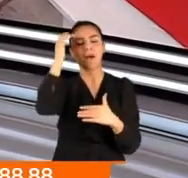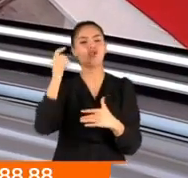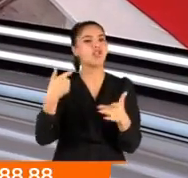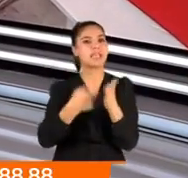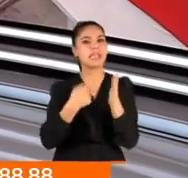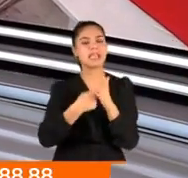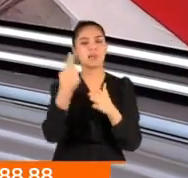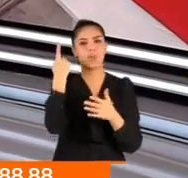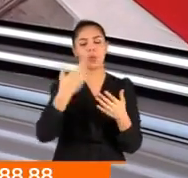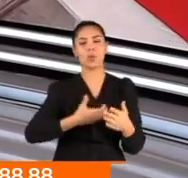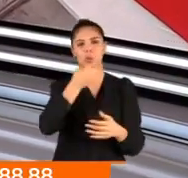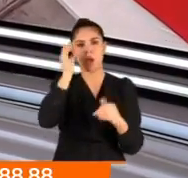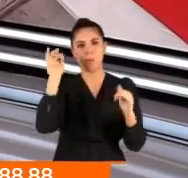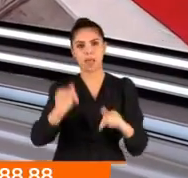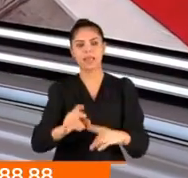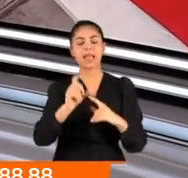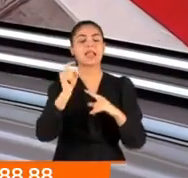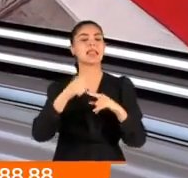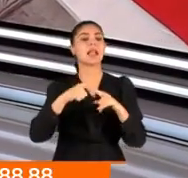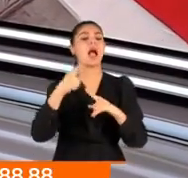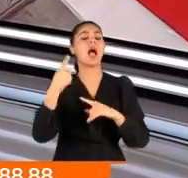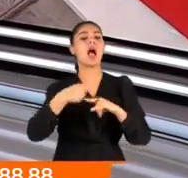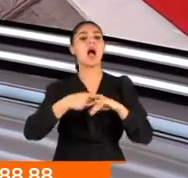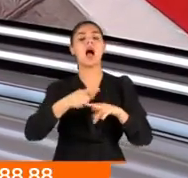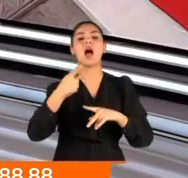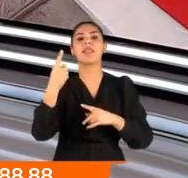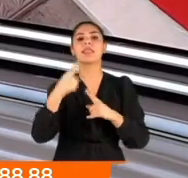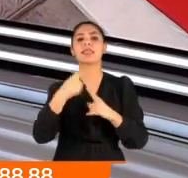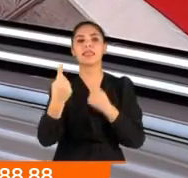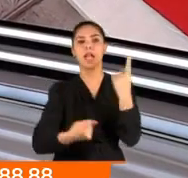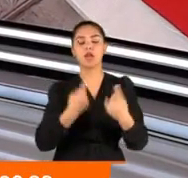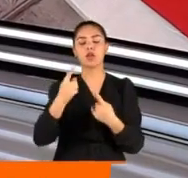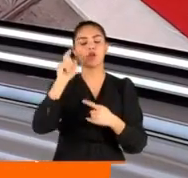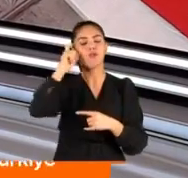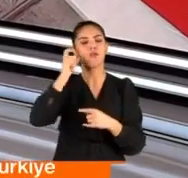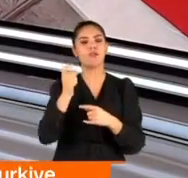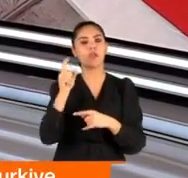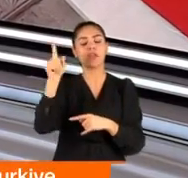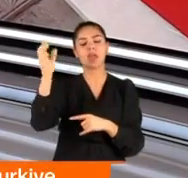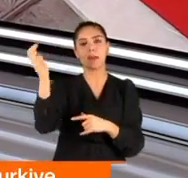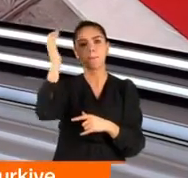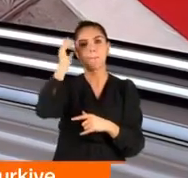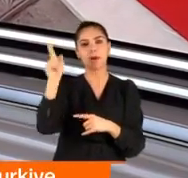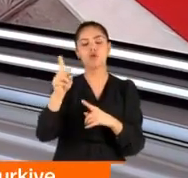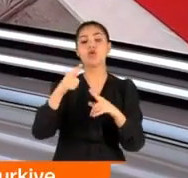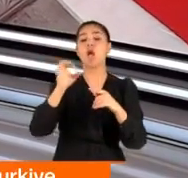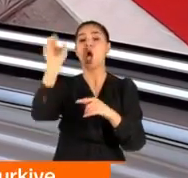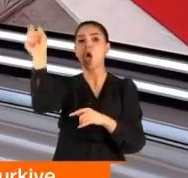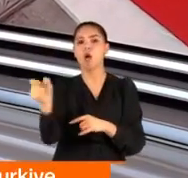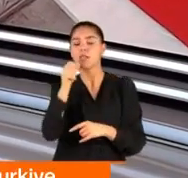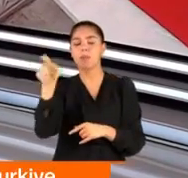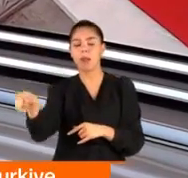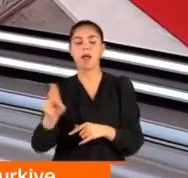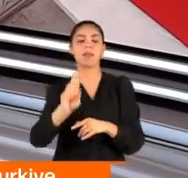gelmişti. SİHA İHA Teknolojisinin Türkiye'deki fikir önderi Özdemir Bayraktar'ı 72 yaşında kaybetmiştik. Cenaze